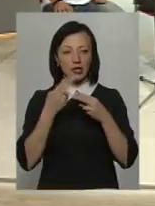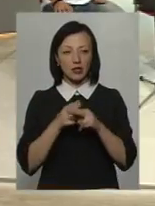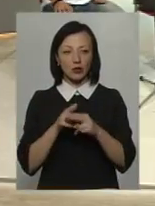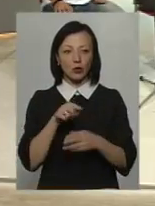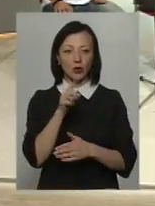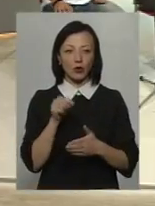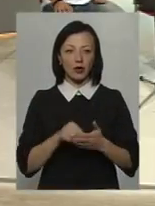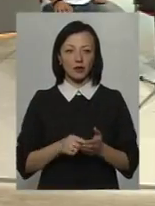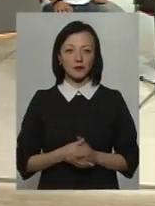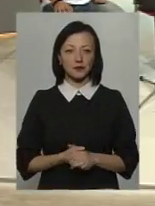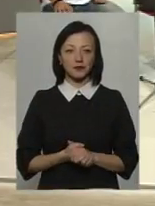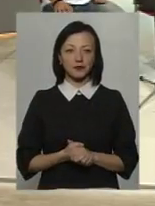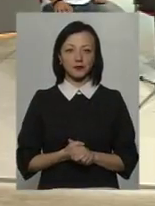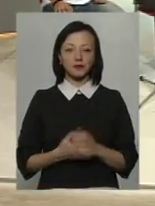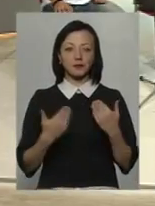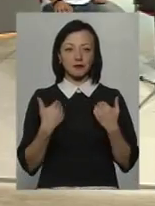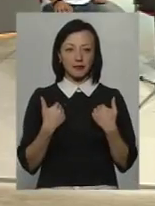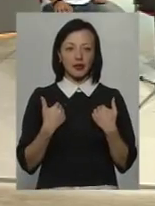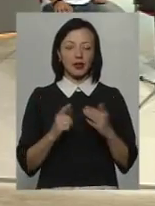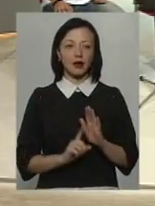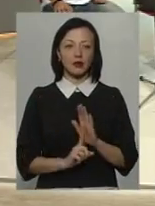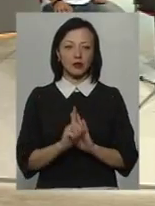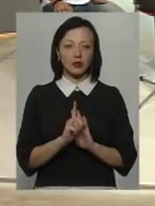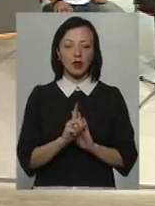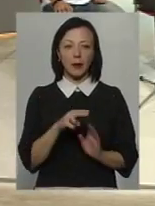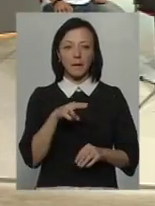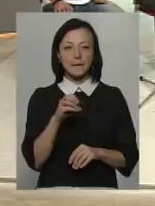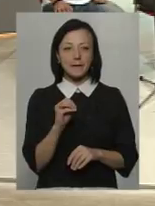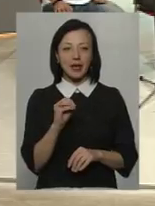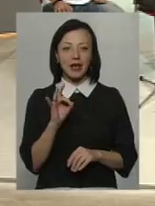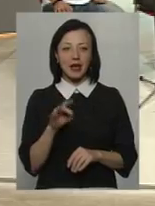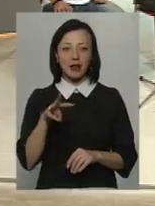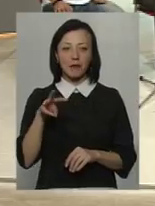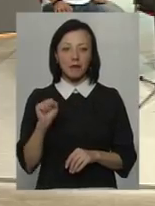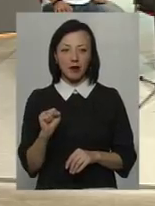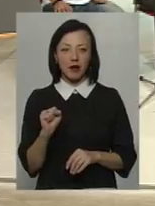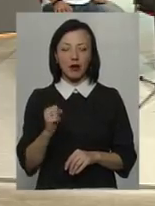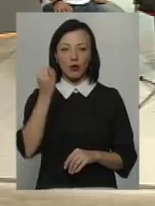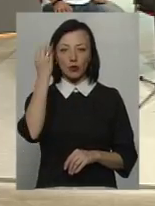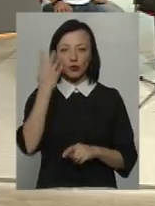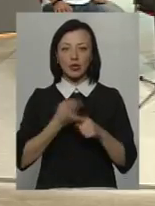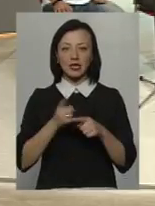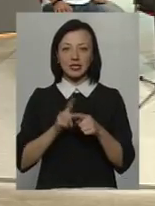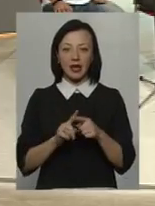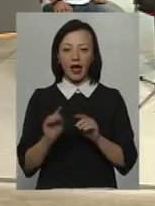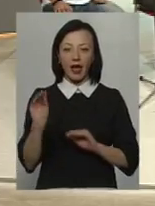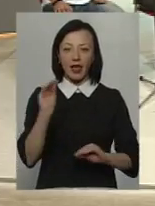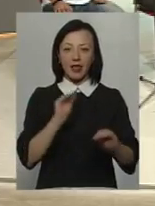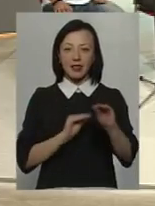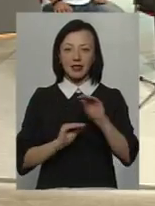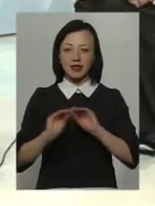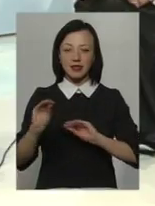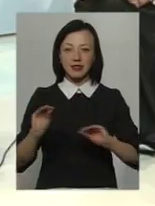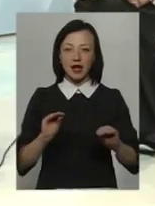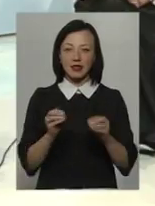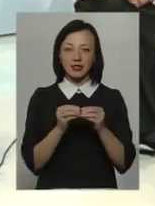Я, мабуть, почну. Пермакультура – це дизайн сталих систем, як земельних,